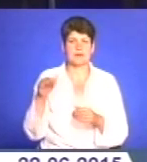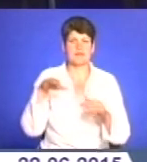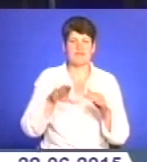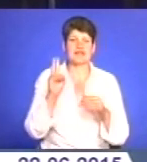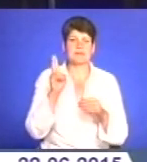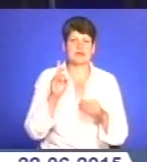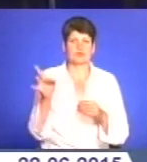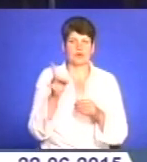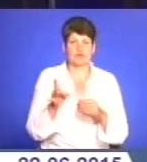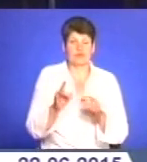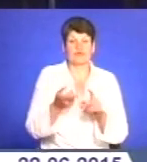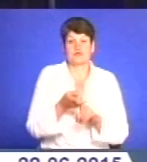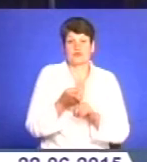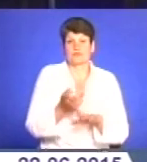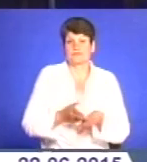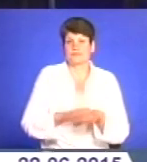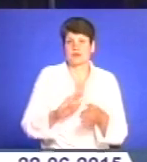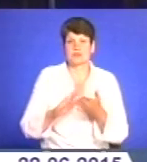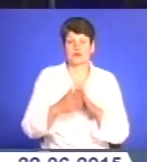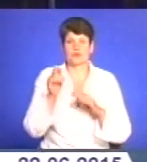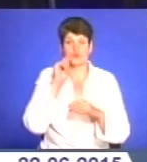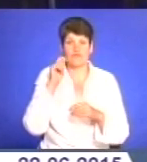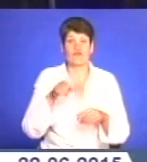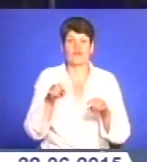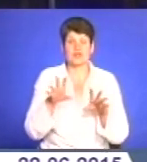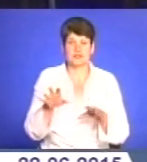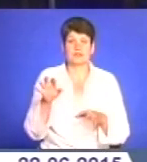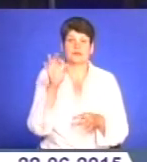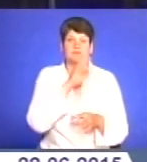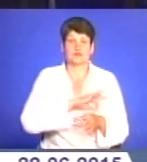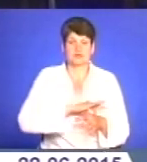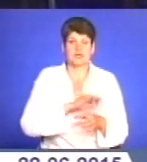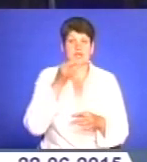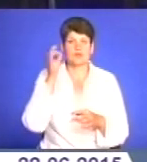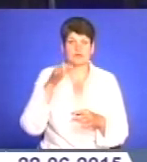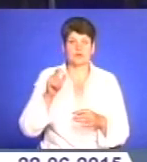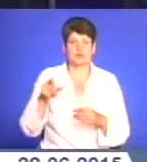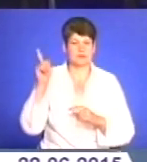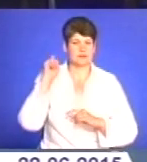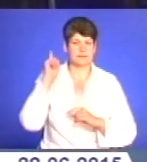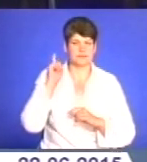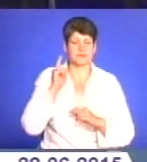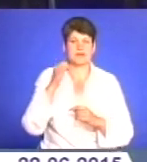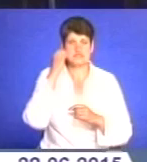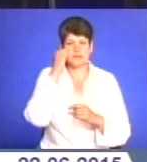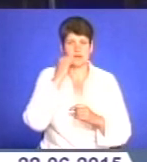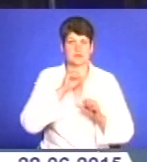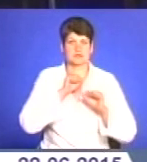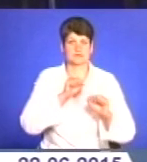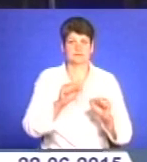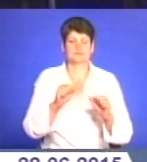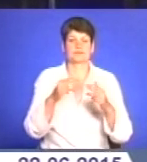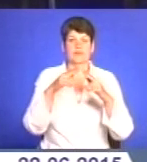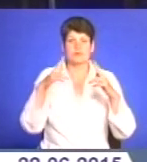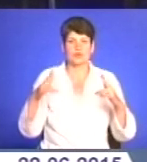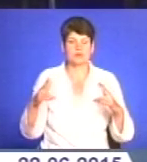зв'язку з неоднозначною ситуацією в країні, вирішили скористатися досвідом предків, а відтак – стародавніми захисними спорудами. У